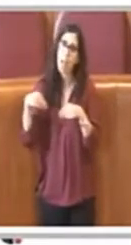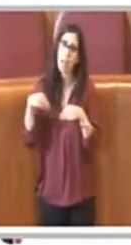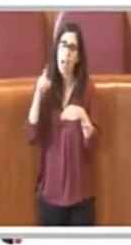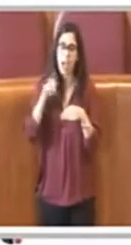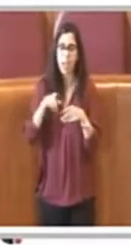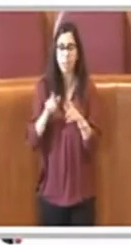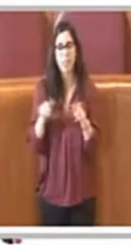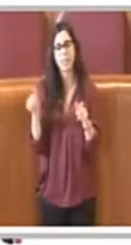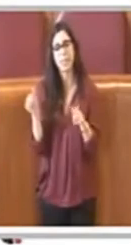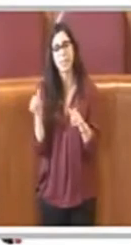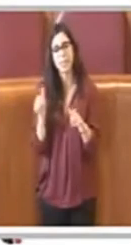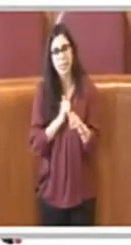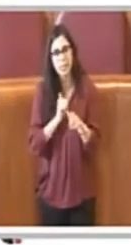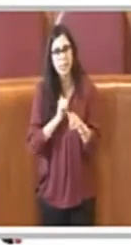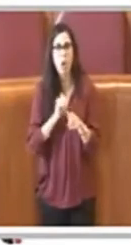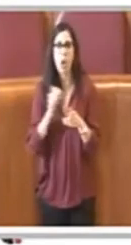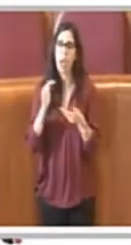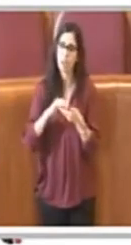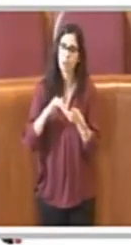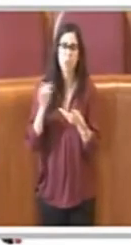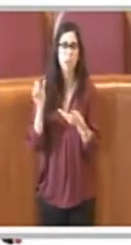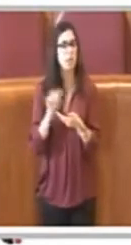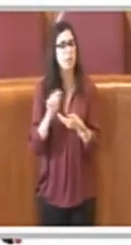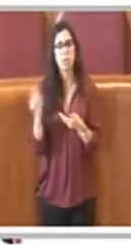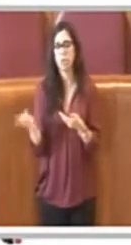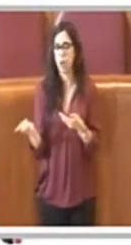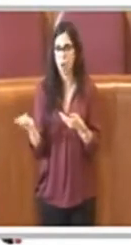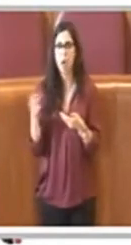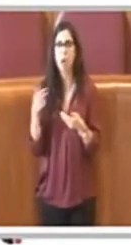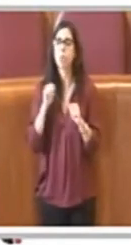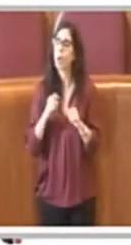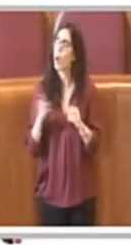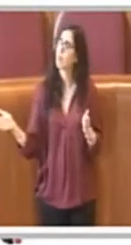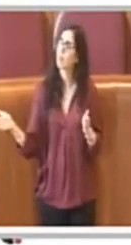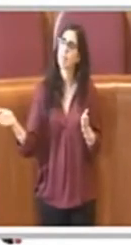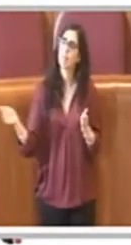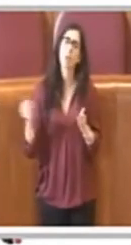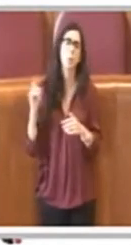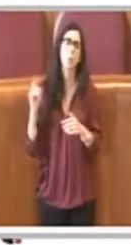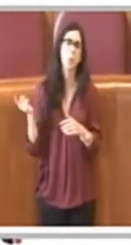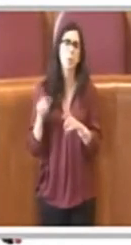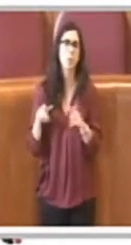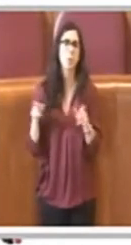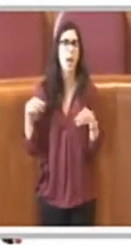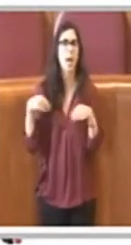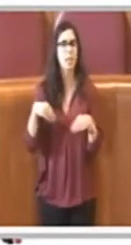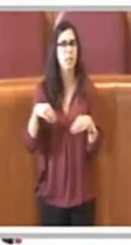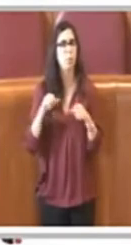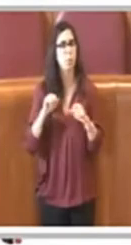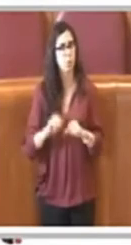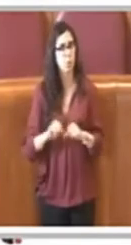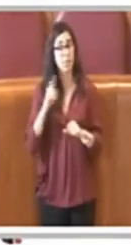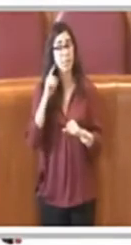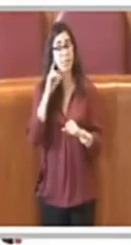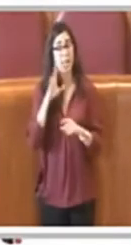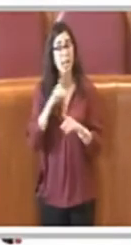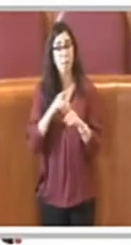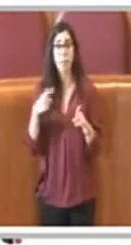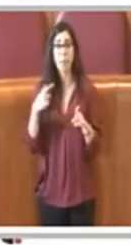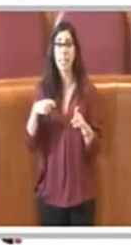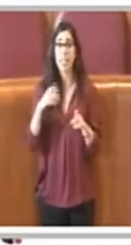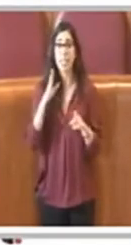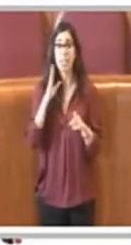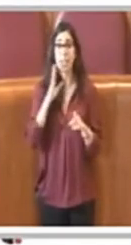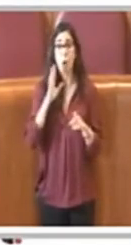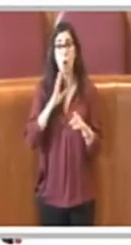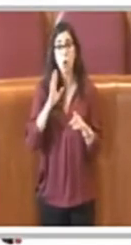associati e non associati, quindi apriamo la partecipazione massima. Come sapete i presidenti delle consulte municipali sono iscritti